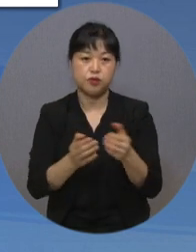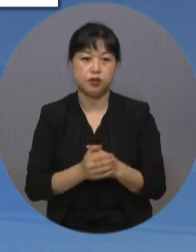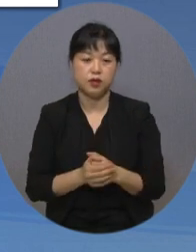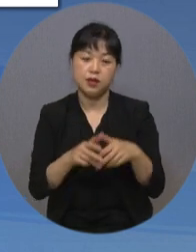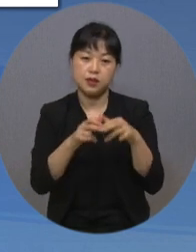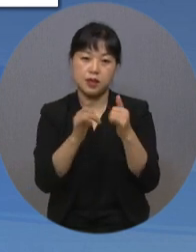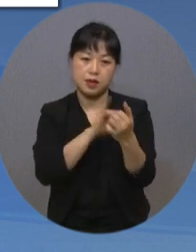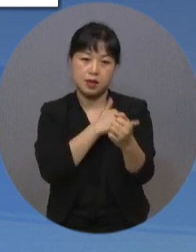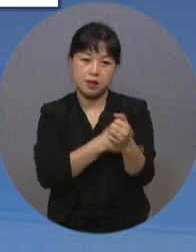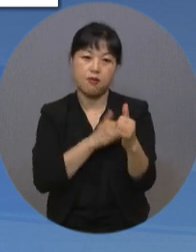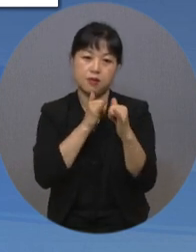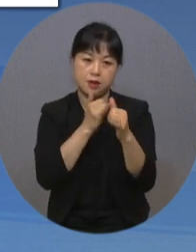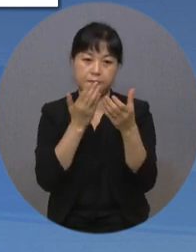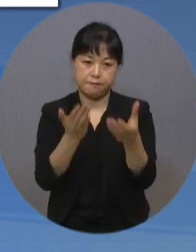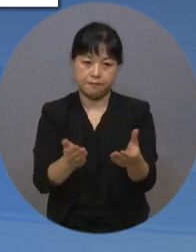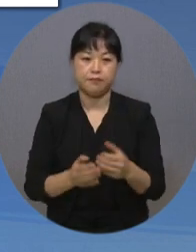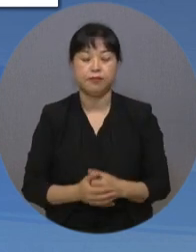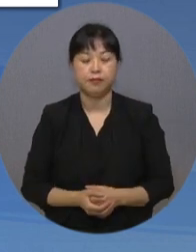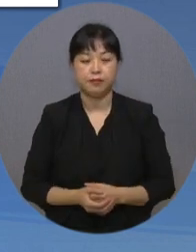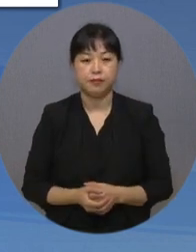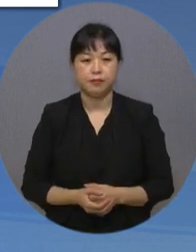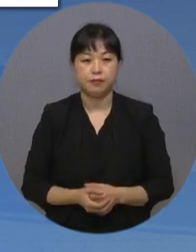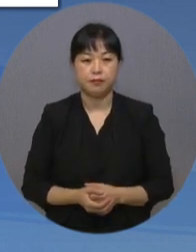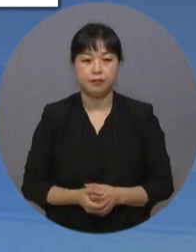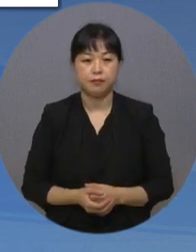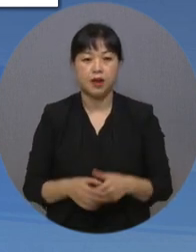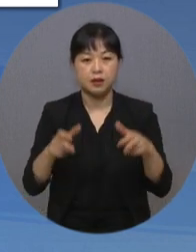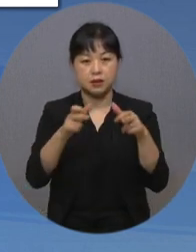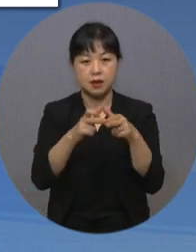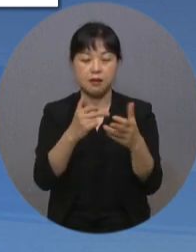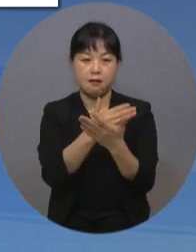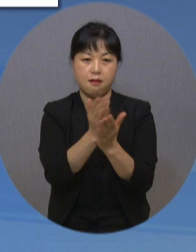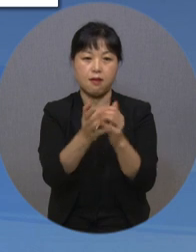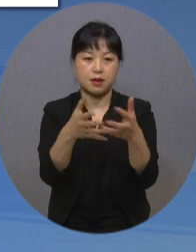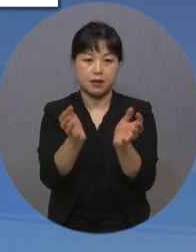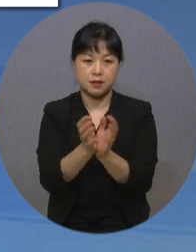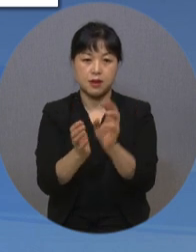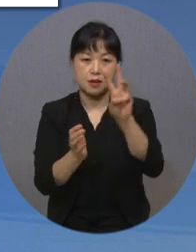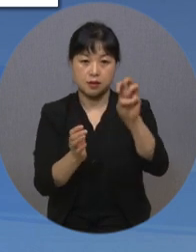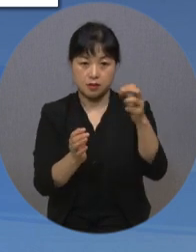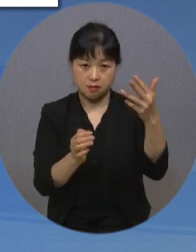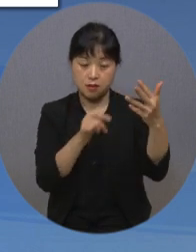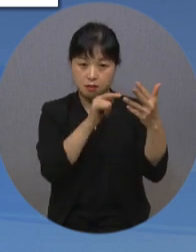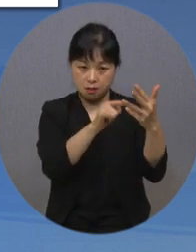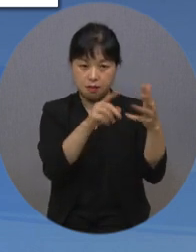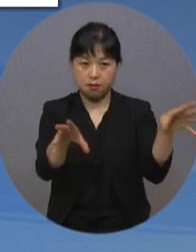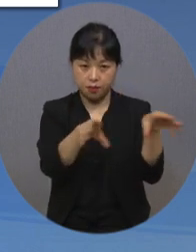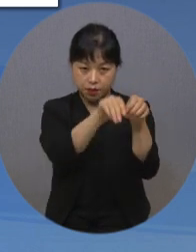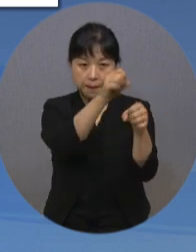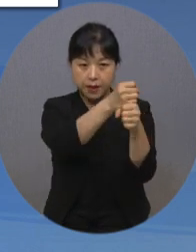장애인인권상입니다. 38개의 장애계 주요 단체를 중심으로 조직된